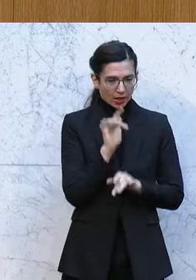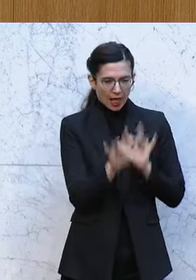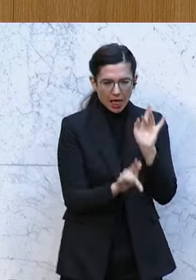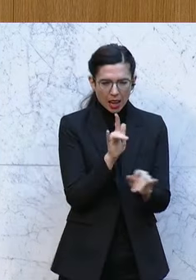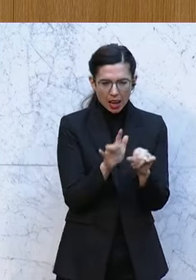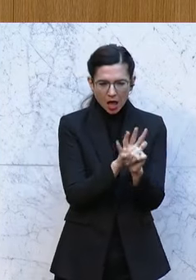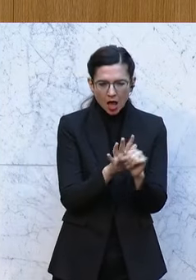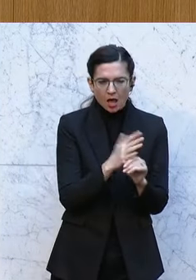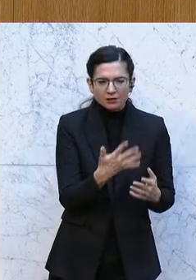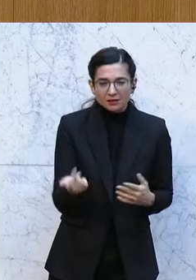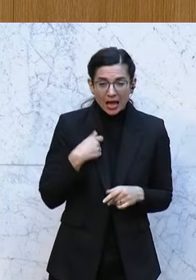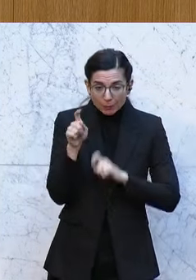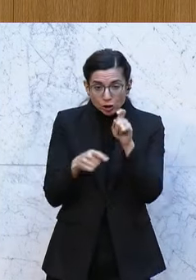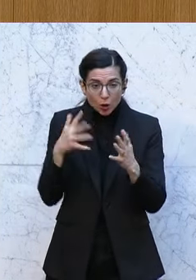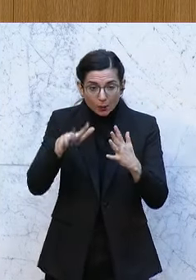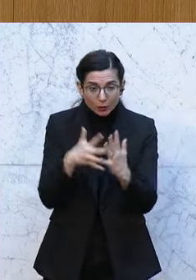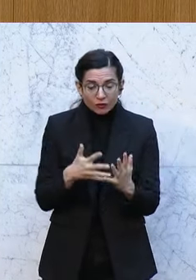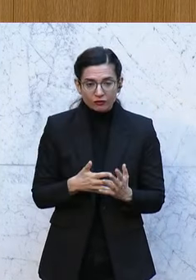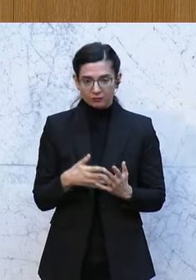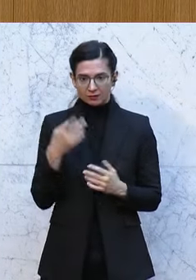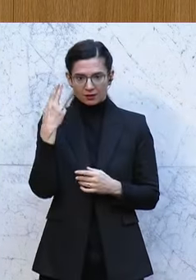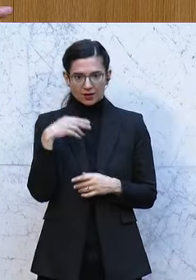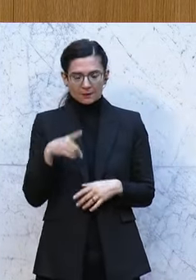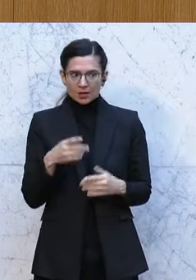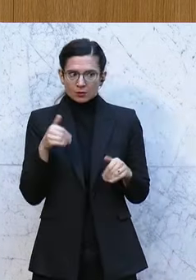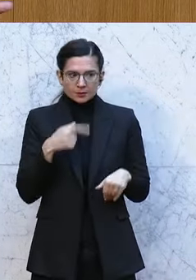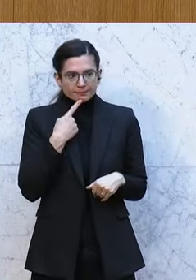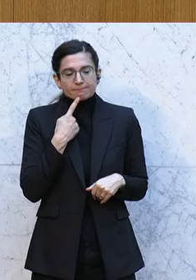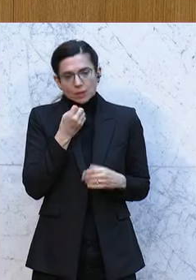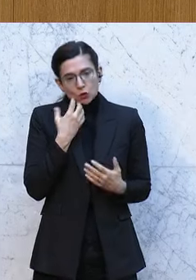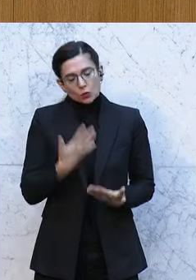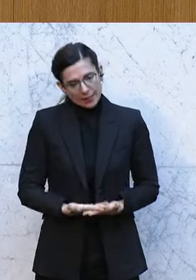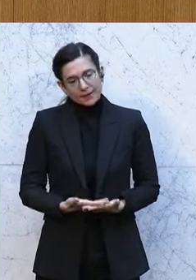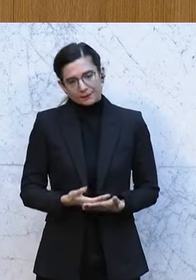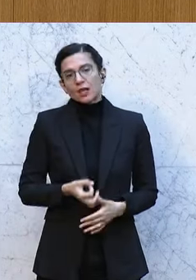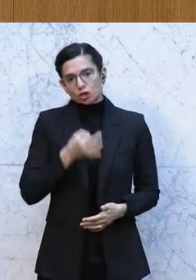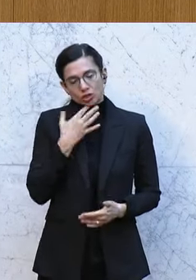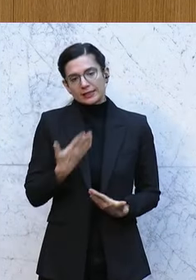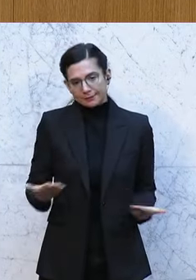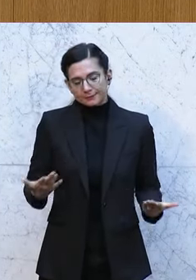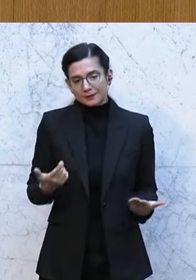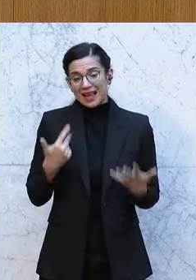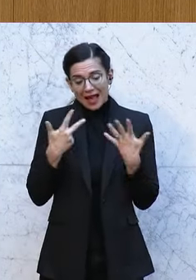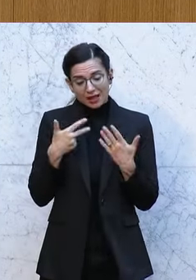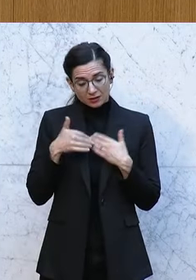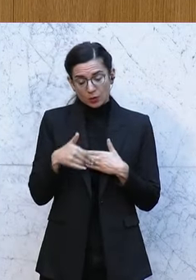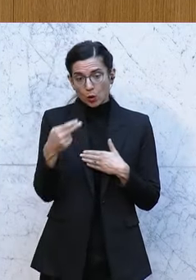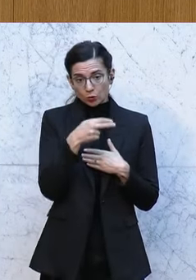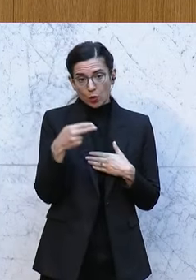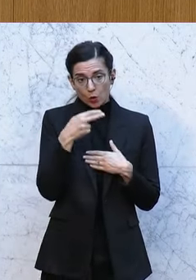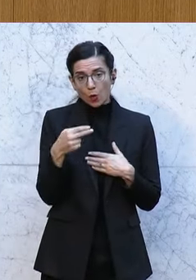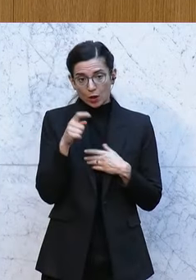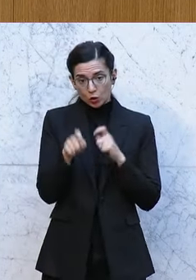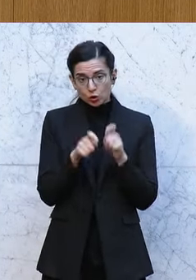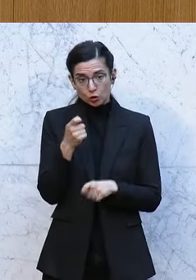Aber im Zuge der Steuerprüfung musste der Herr Pira eingestehen, ja, es stimmt. Ich habe 8 Millionen Euro an